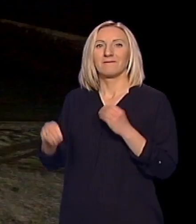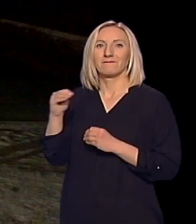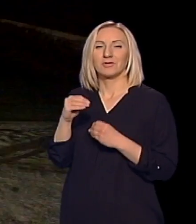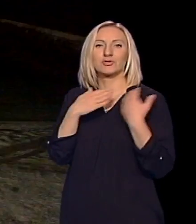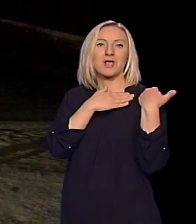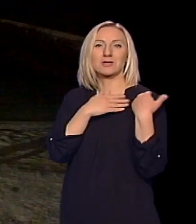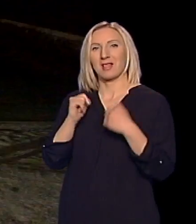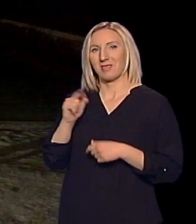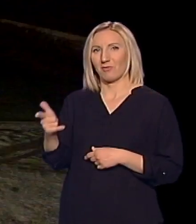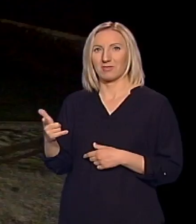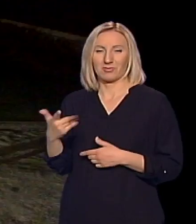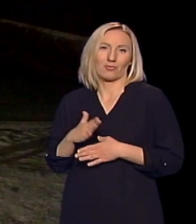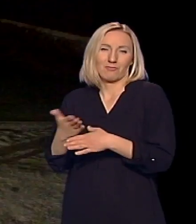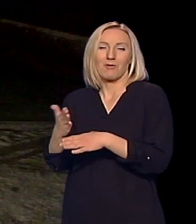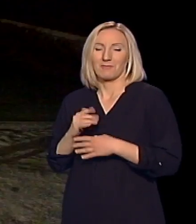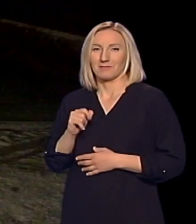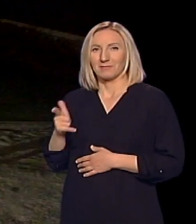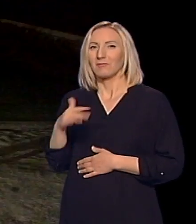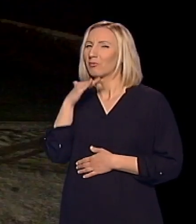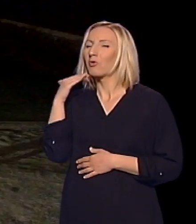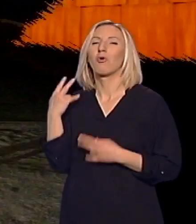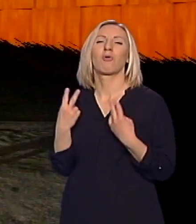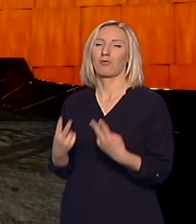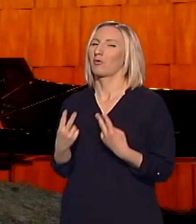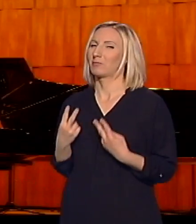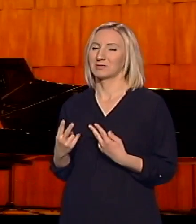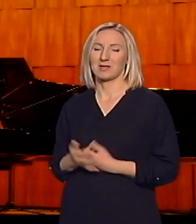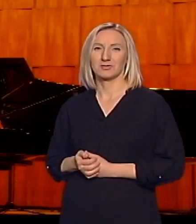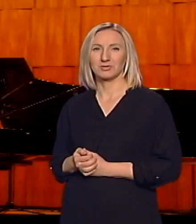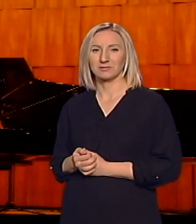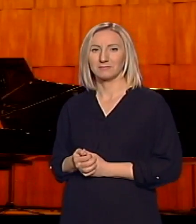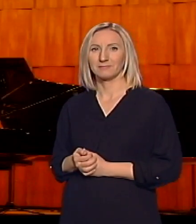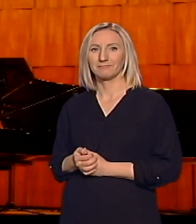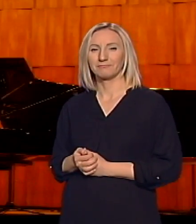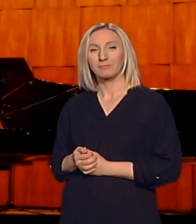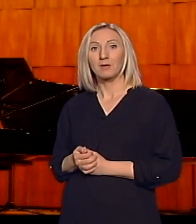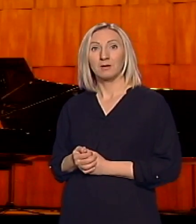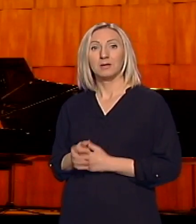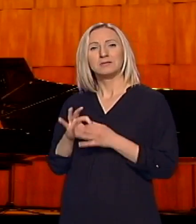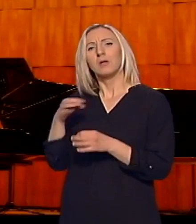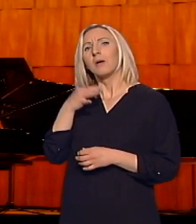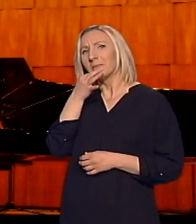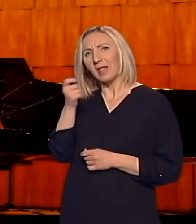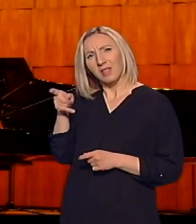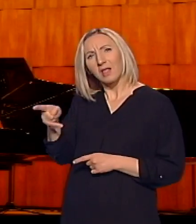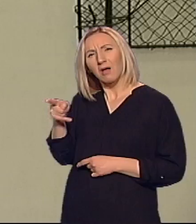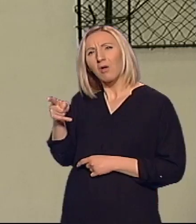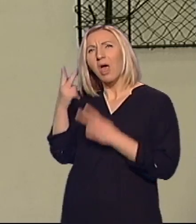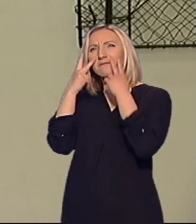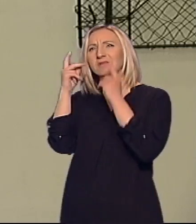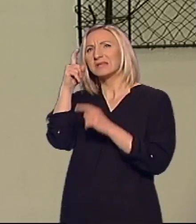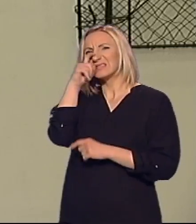oslanjamo jedna na drugu, tako da mnogo, mnogo mi znači. Pitala sam je često da li ona vidi sve crno ili